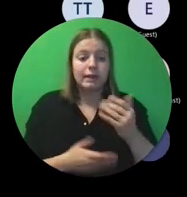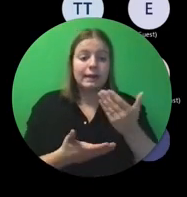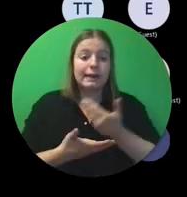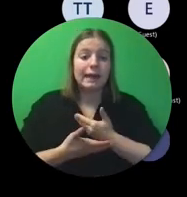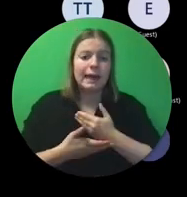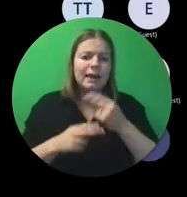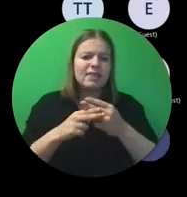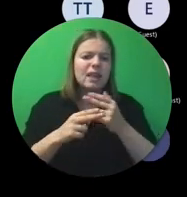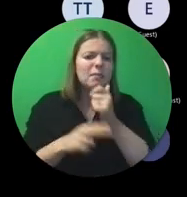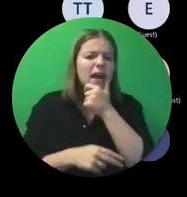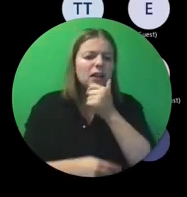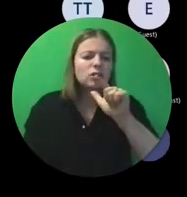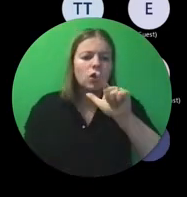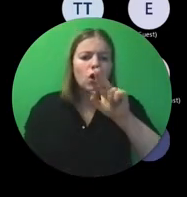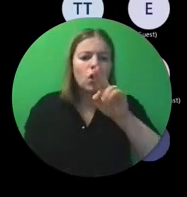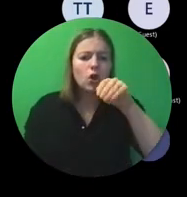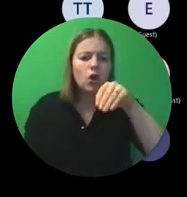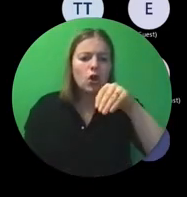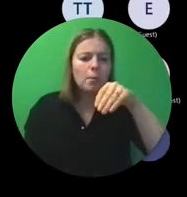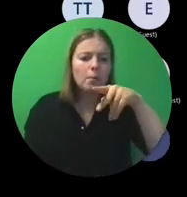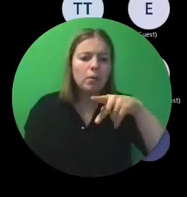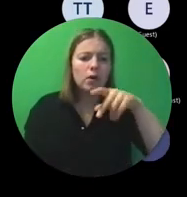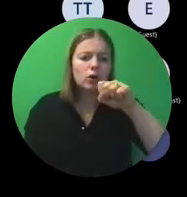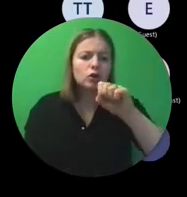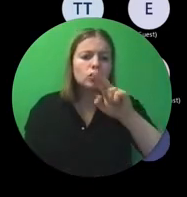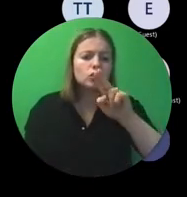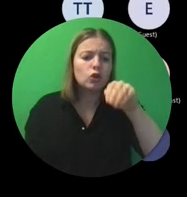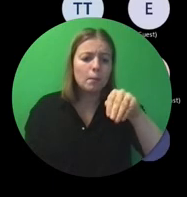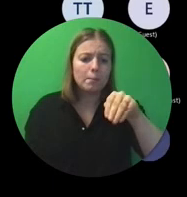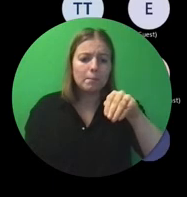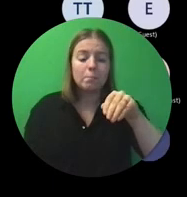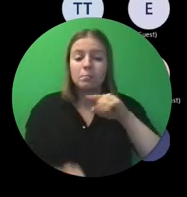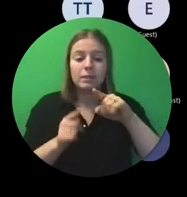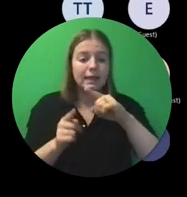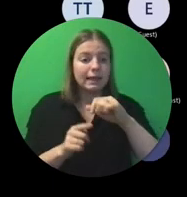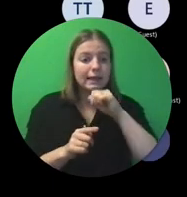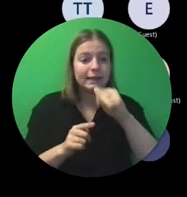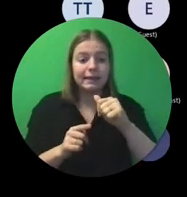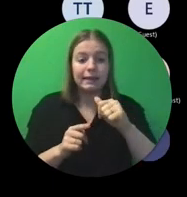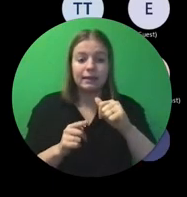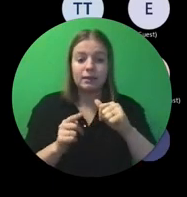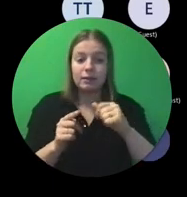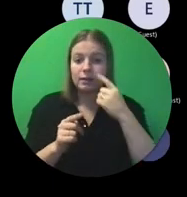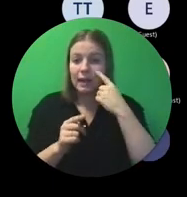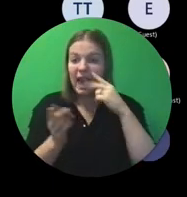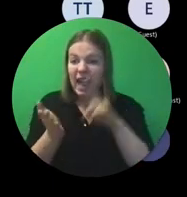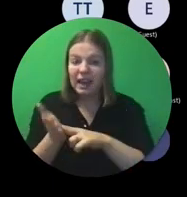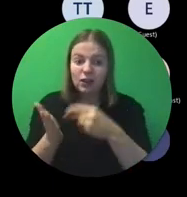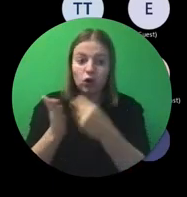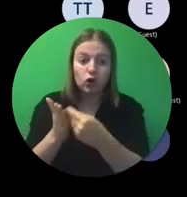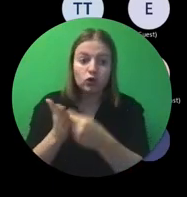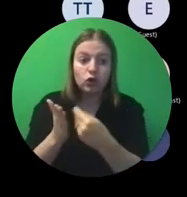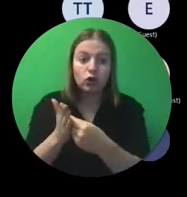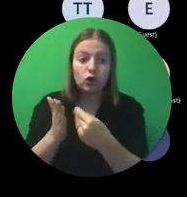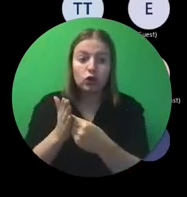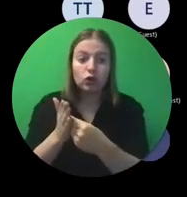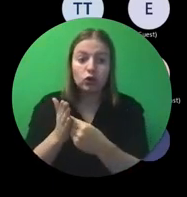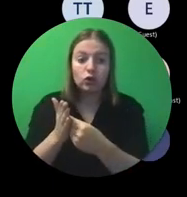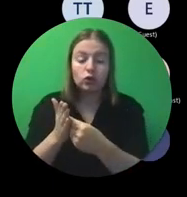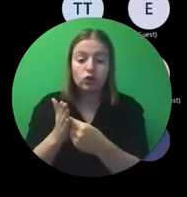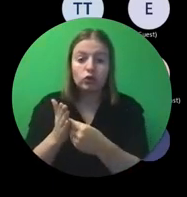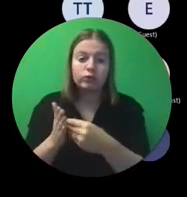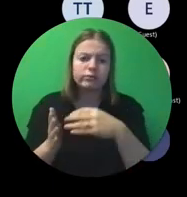zogenaamde lump sum. Dus er wordt niet gewerkt met real costs. Die term ga je zien